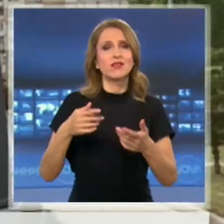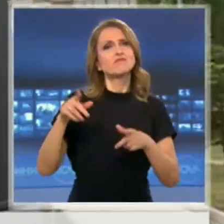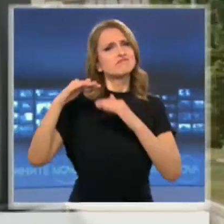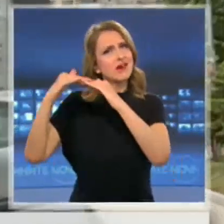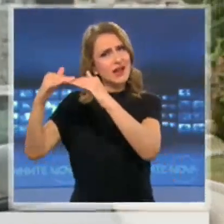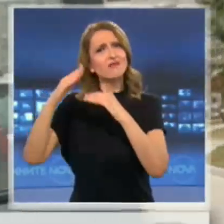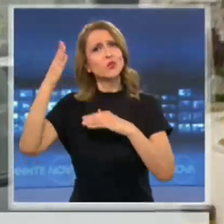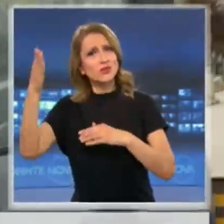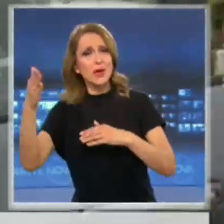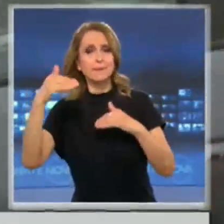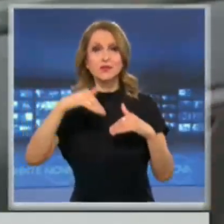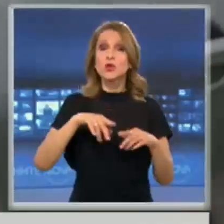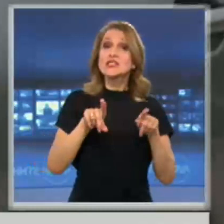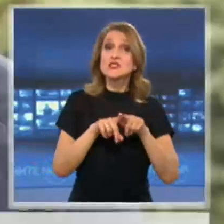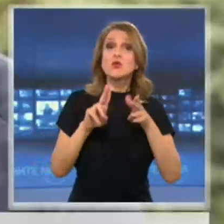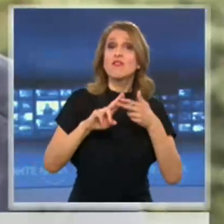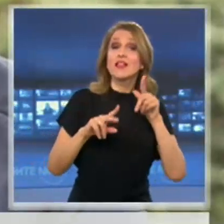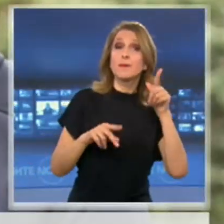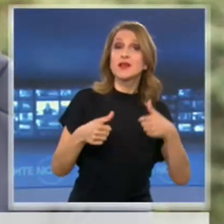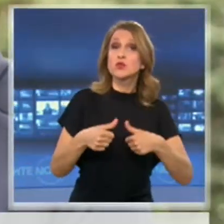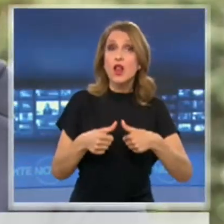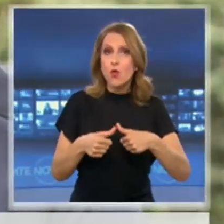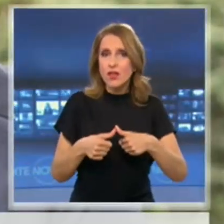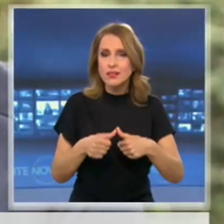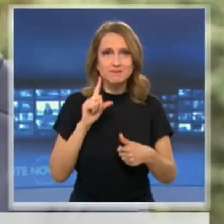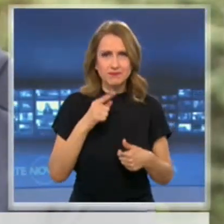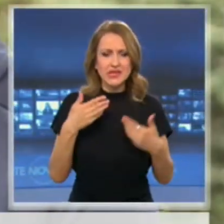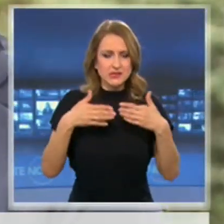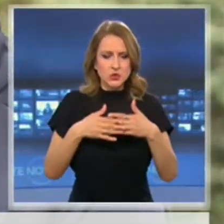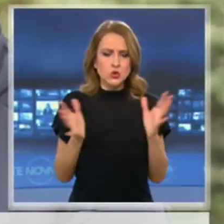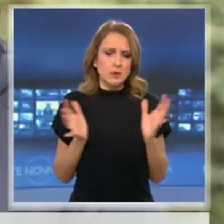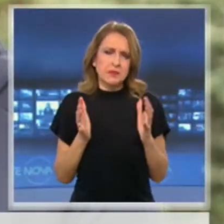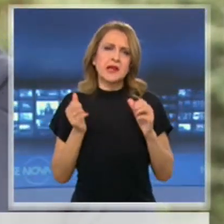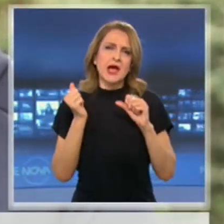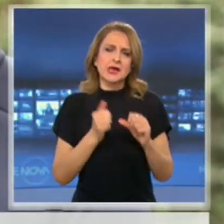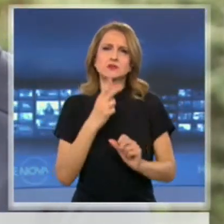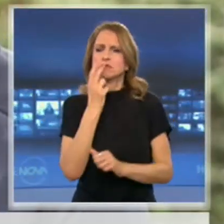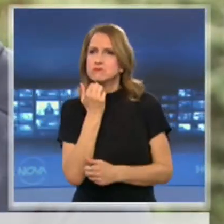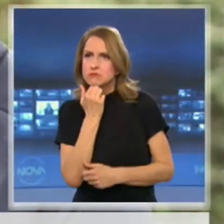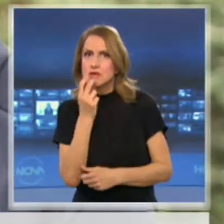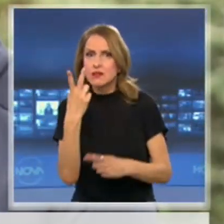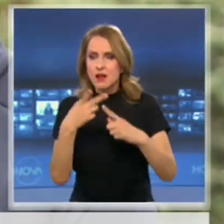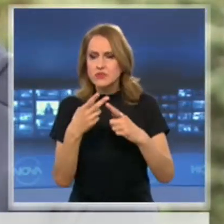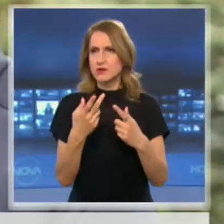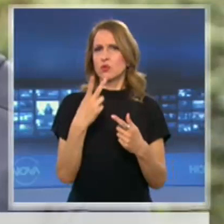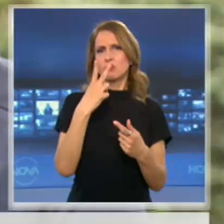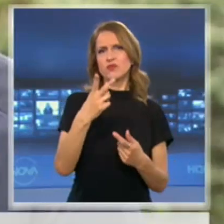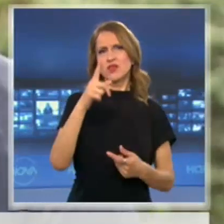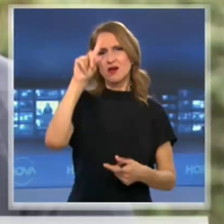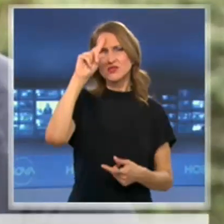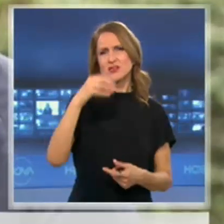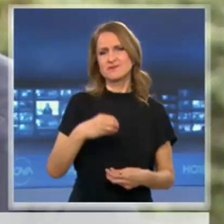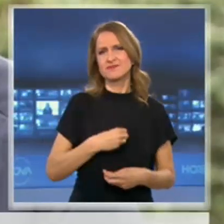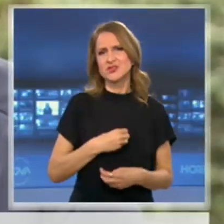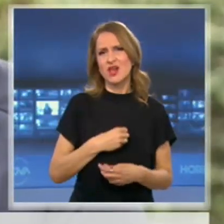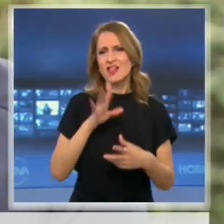Владимир от Люлин също иска да помогне. Сноше се прибрах къс вечерната емисия, хванах новините и видях жената. Нейната кога беше